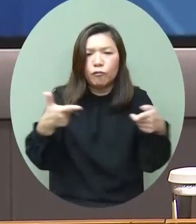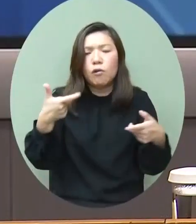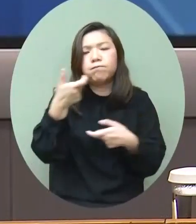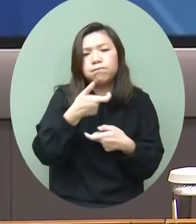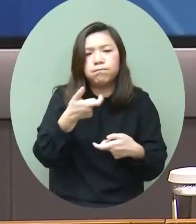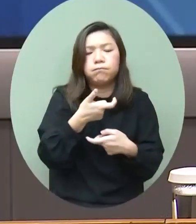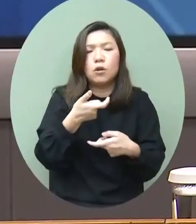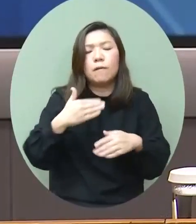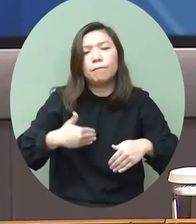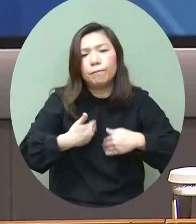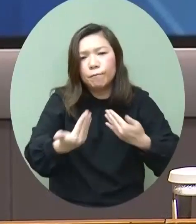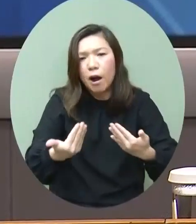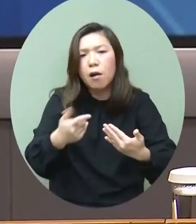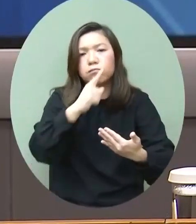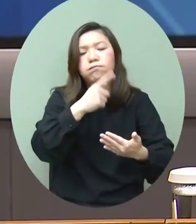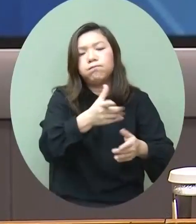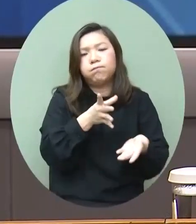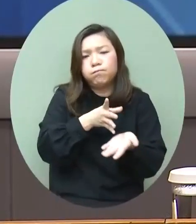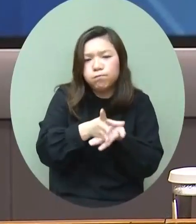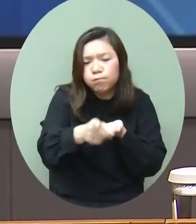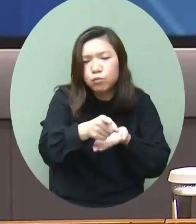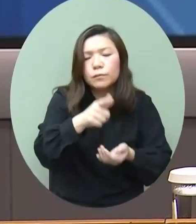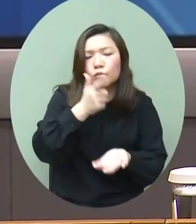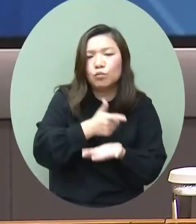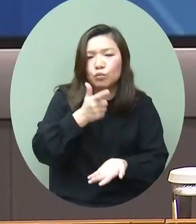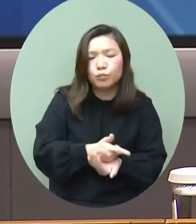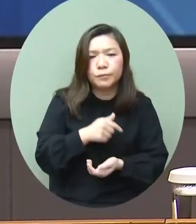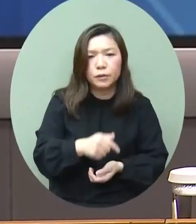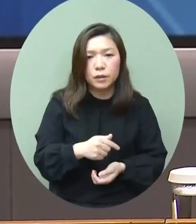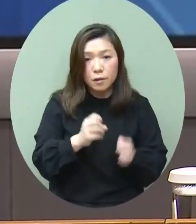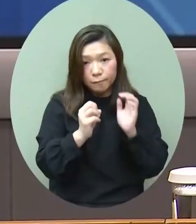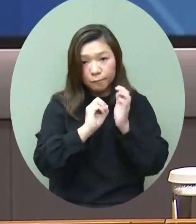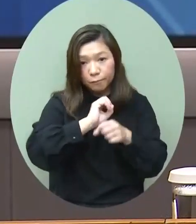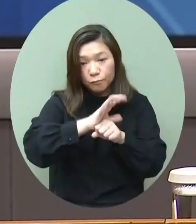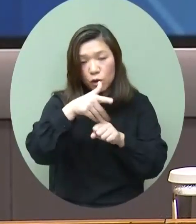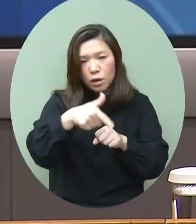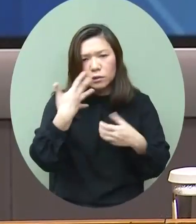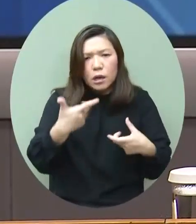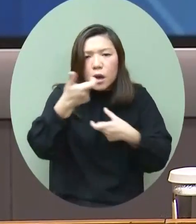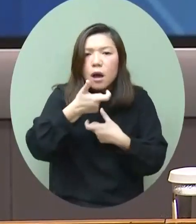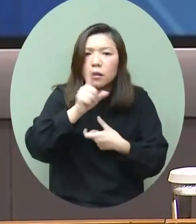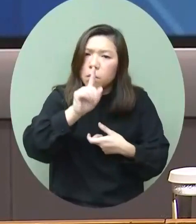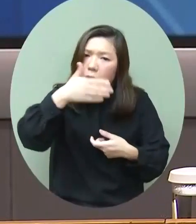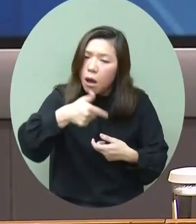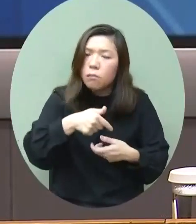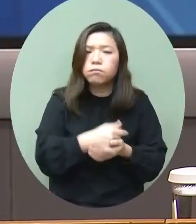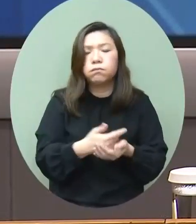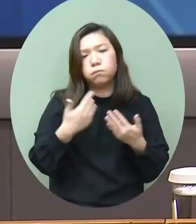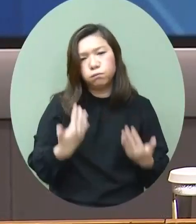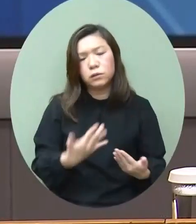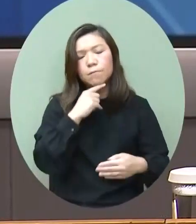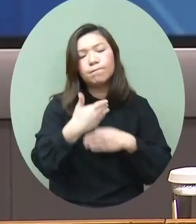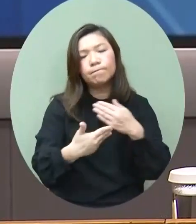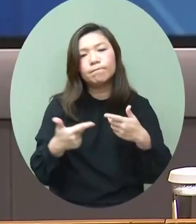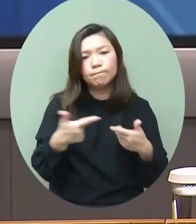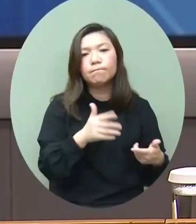以及發揮他們專長的關鍵首先在疫下的香港金融市場的營運方面是營運有罪的